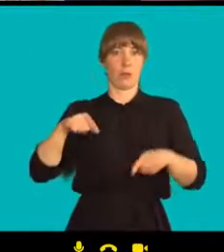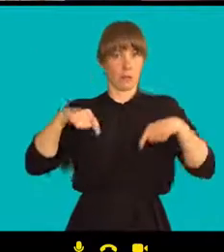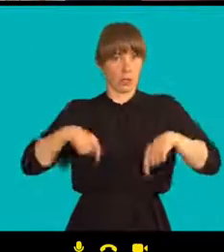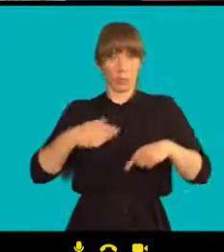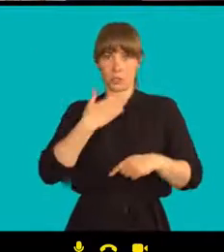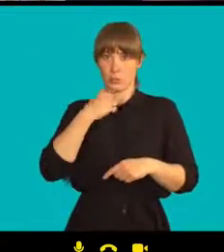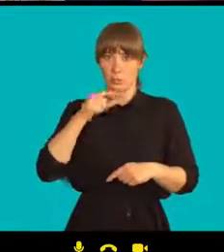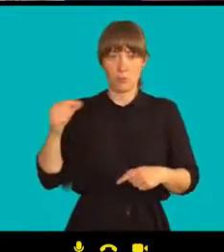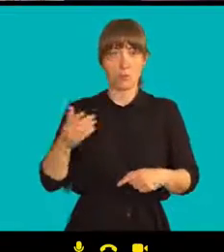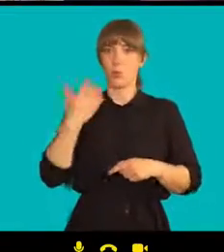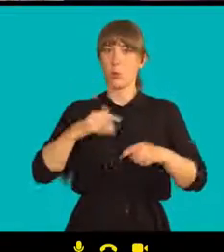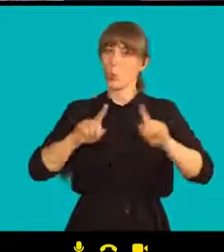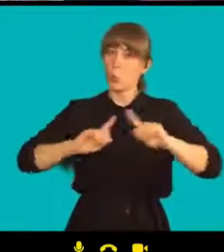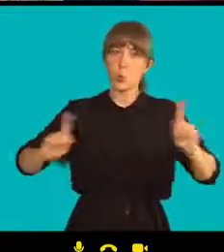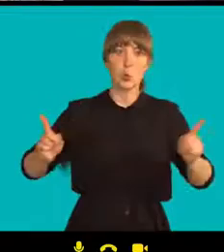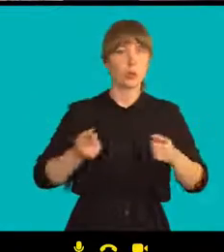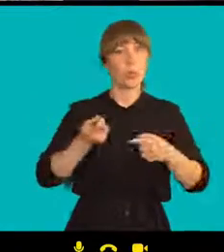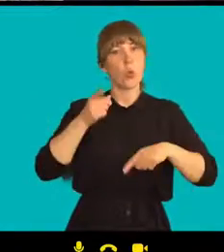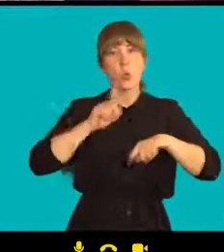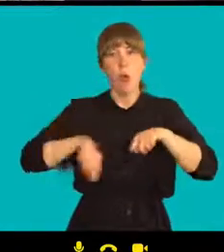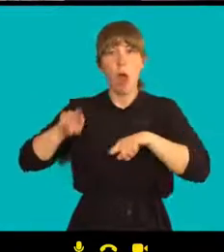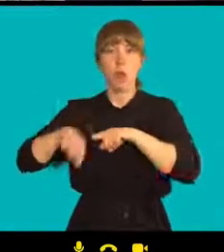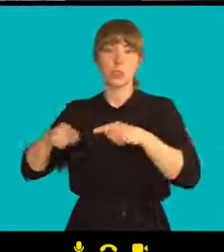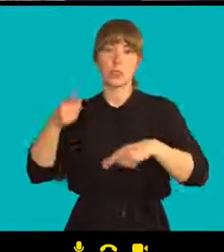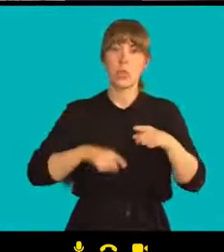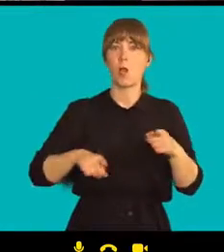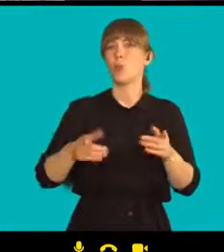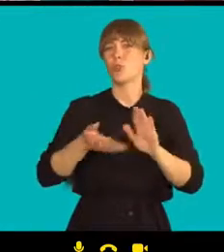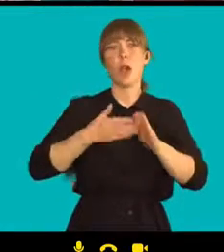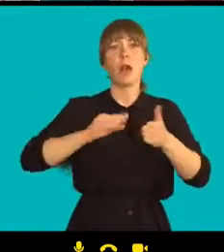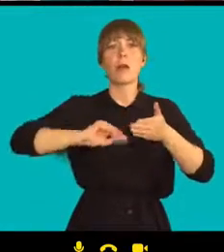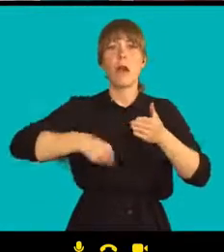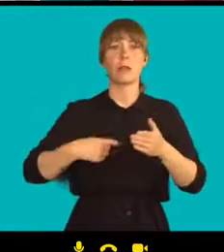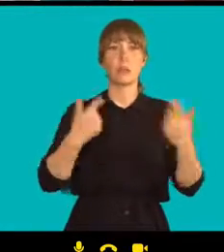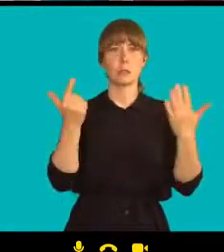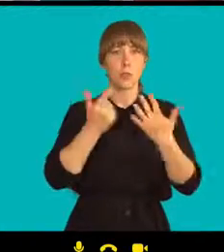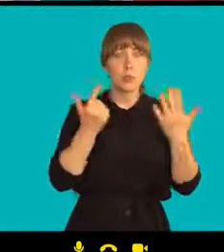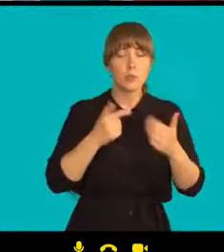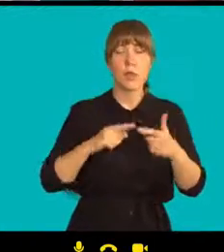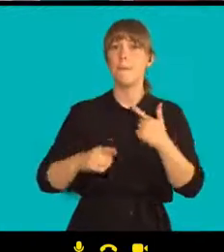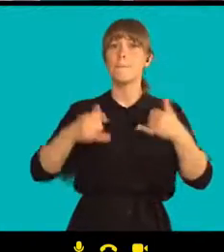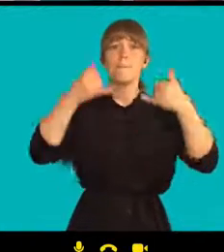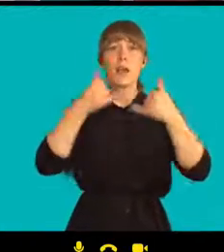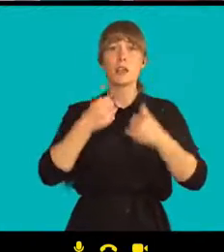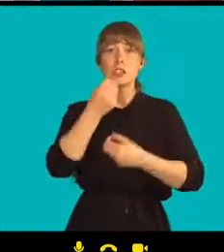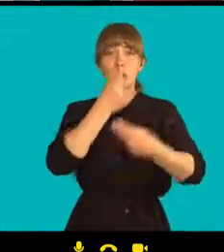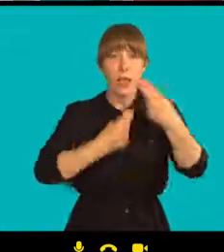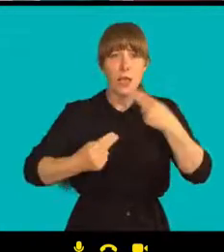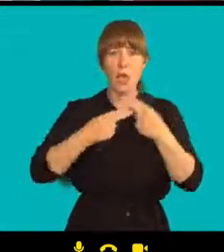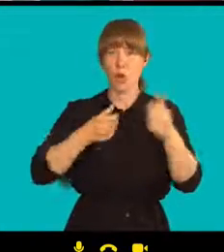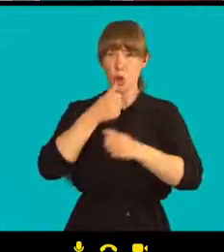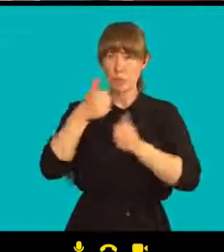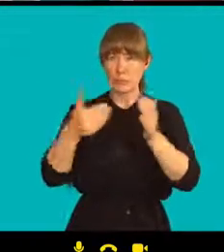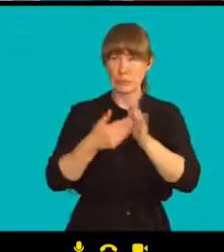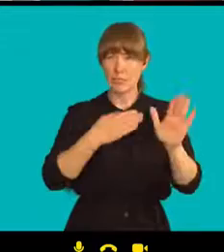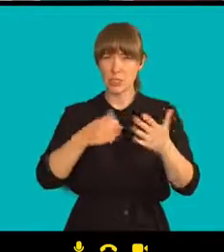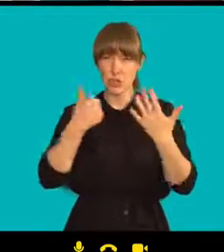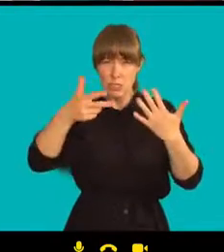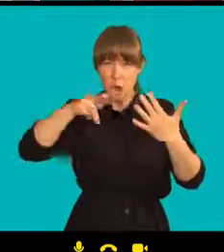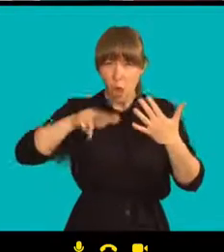události, Charta 77, vlastně i Pražské jaro, jako bylo vlastně předzvestí nějakého vlastně